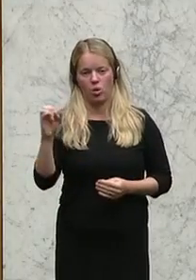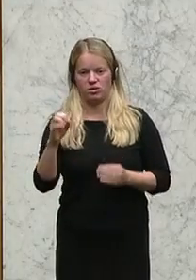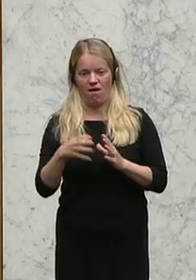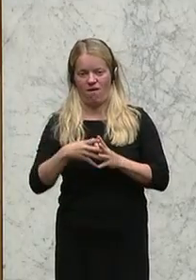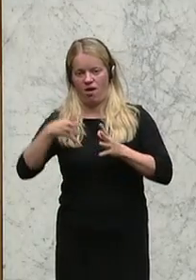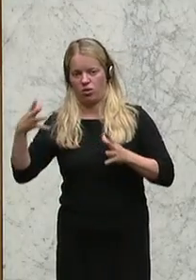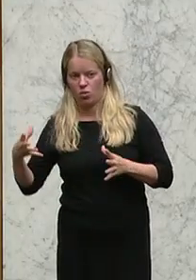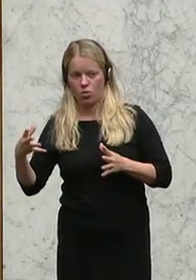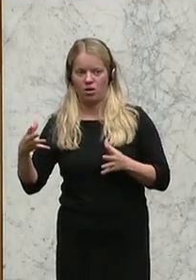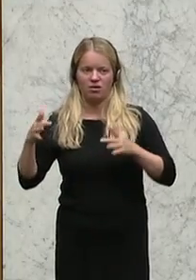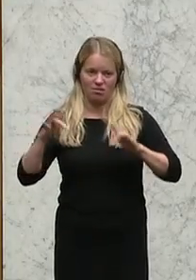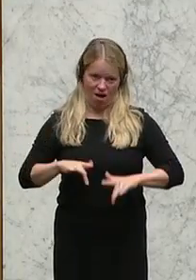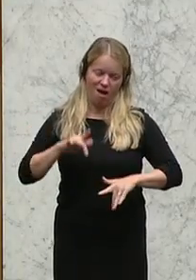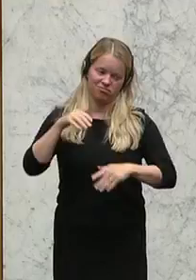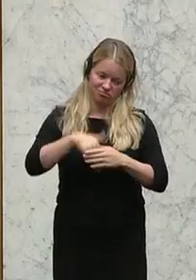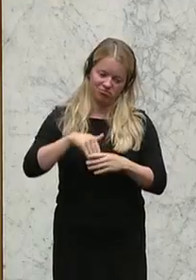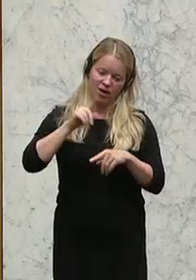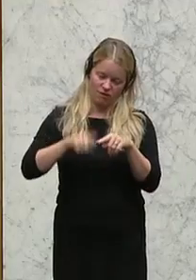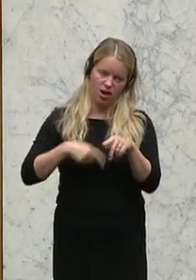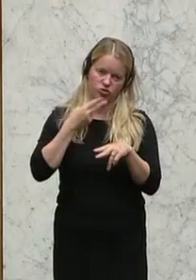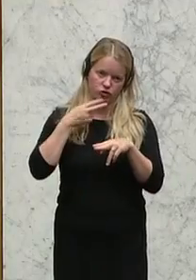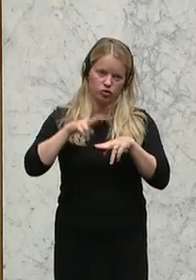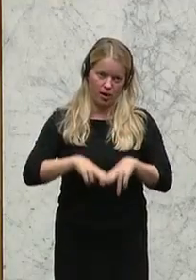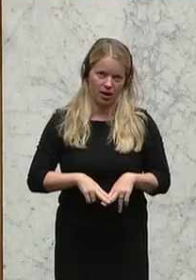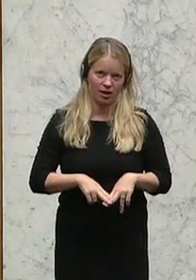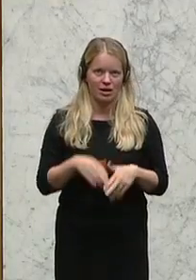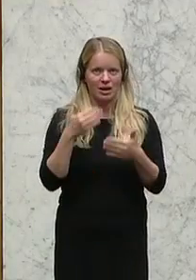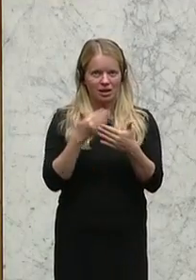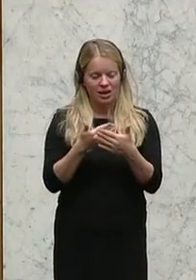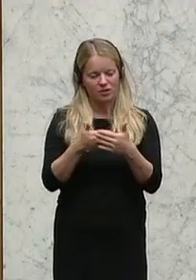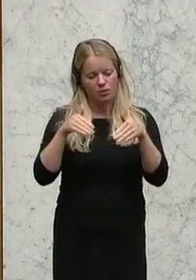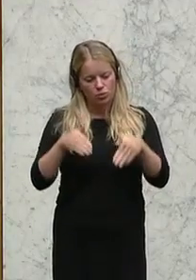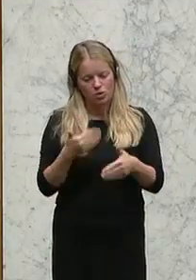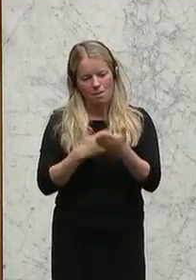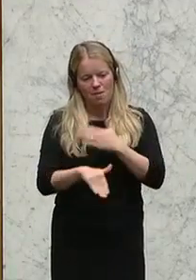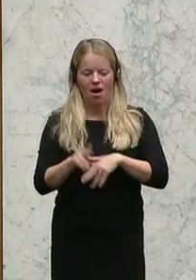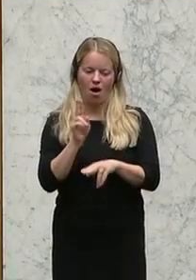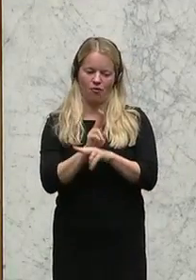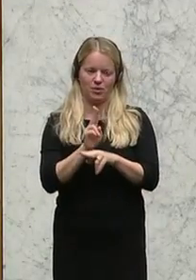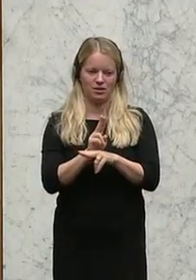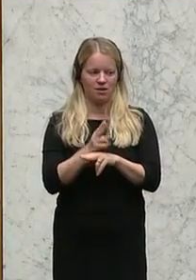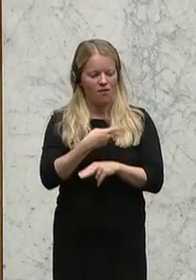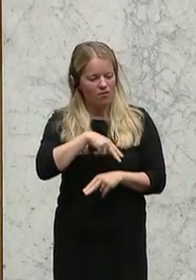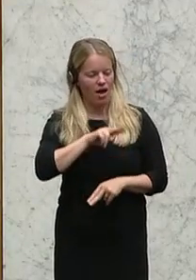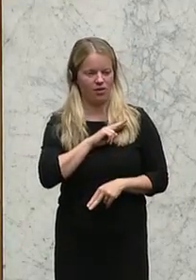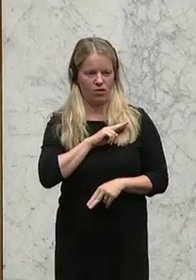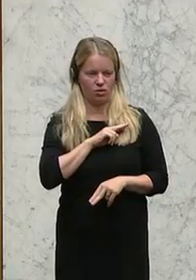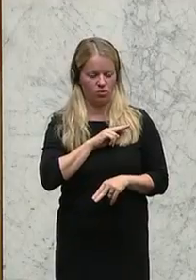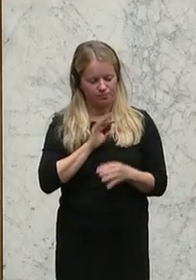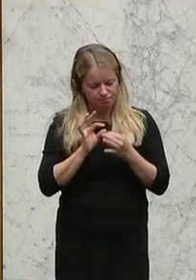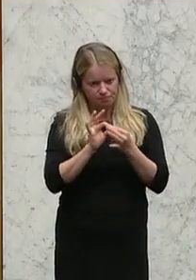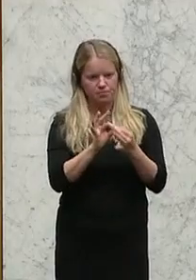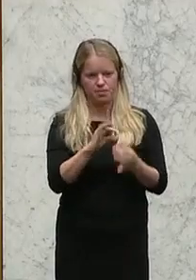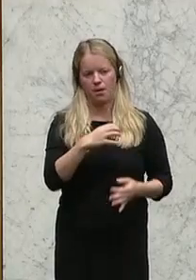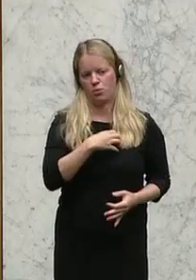falschen Versprechen. Deshalb, glaube ich, sollten wir sorgsamer mit Verantwortung gegenüber den Bürgern umgehen.